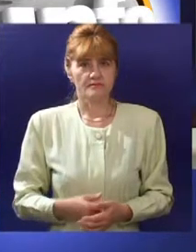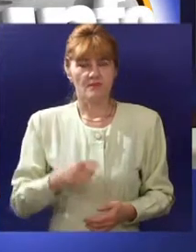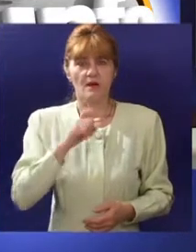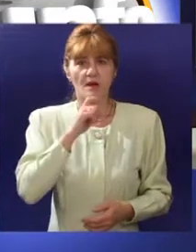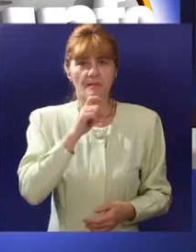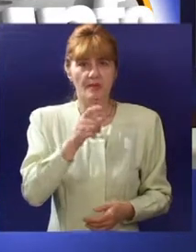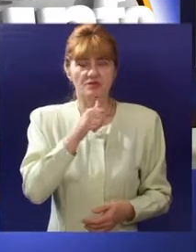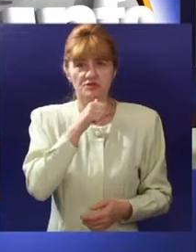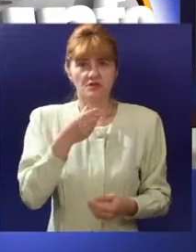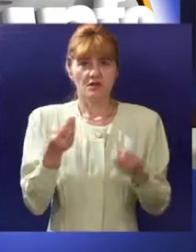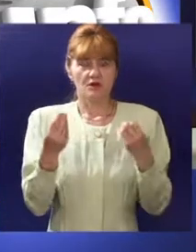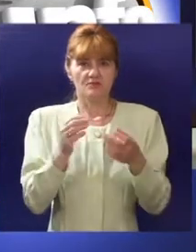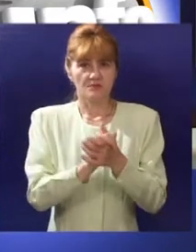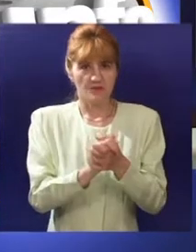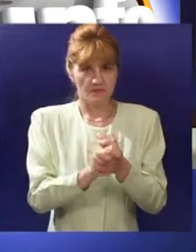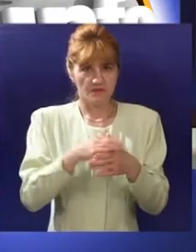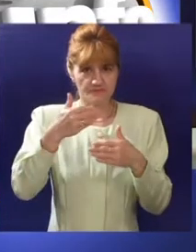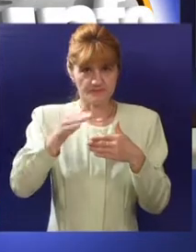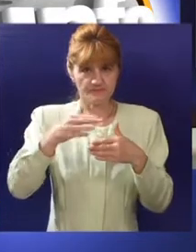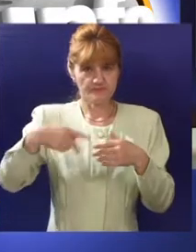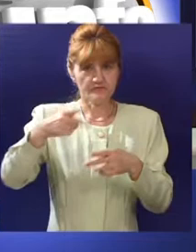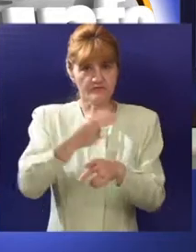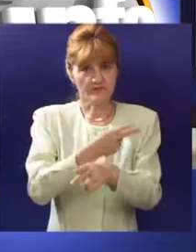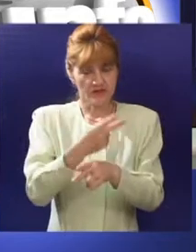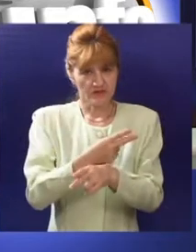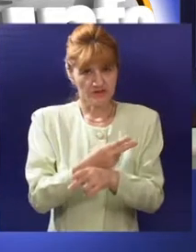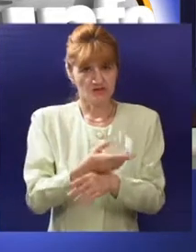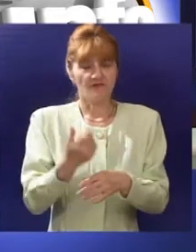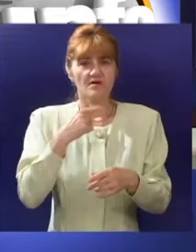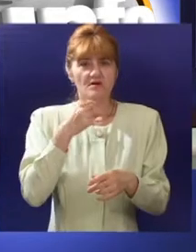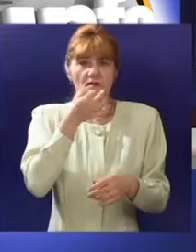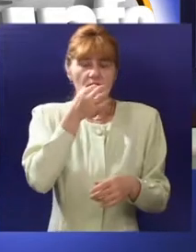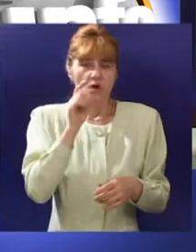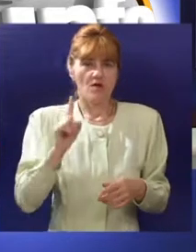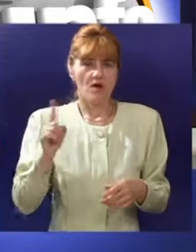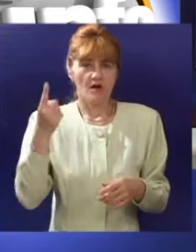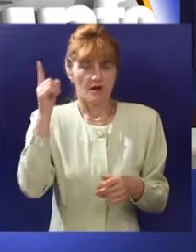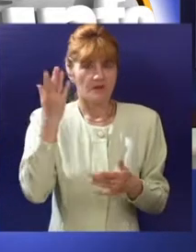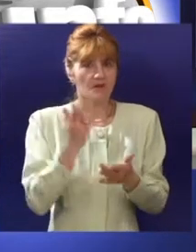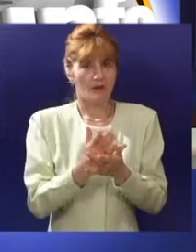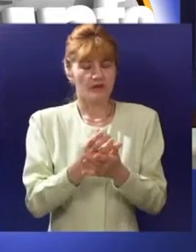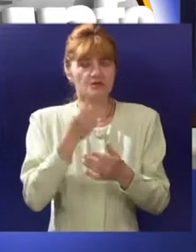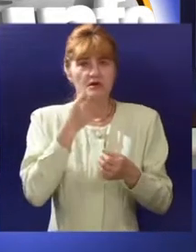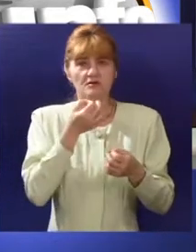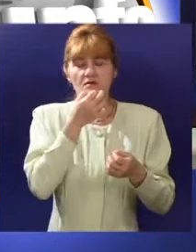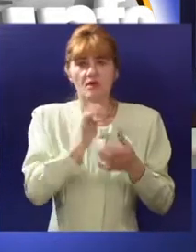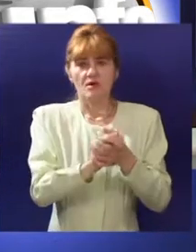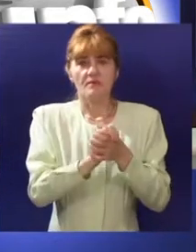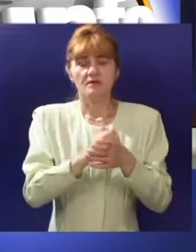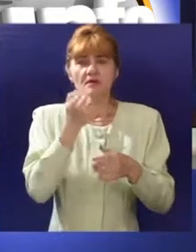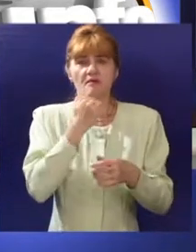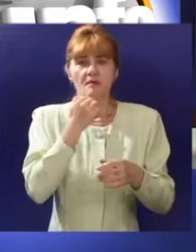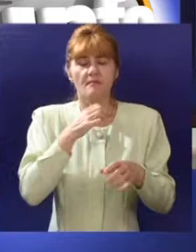Mađarska je značajan spoljnotrgovinski partner regiona Severa Bačke i Potisja a još bolji rezultati se mogu ostvariti bližom saradnjom